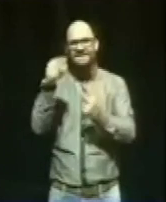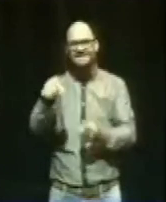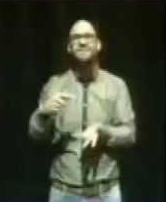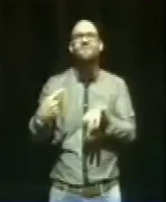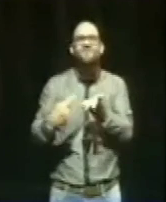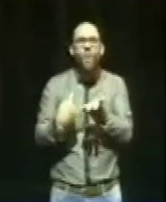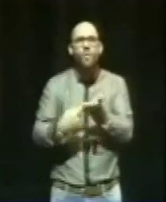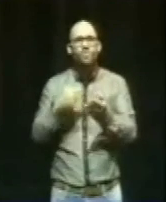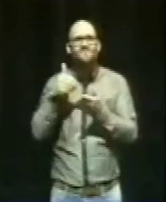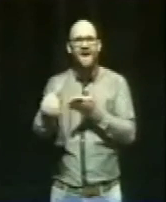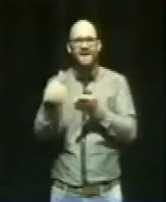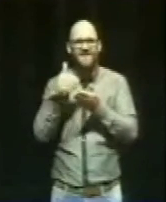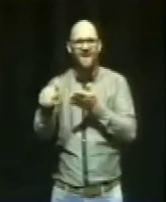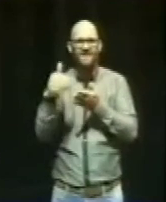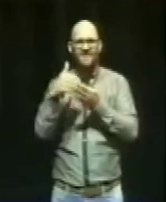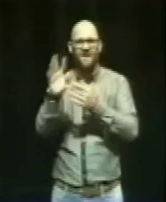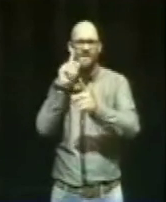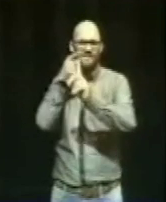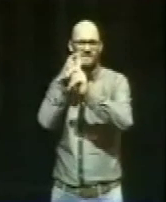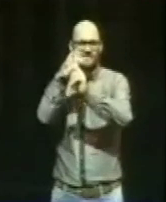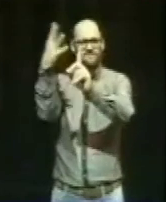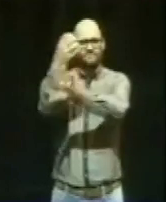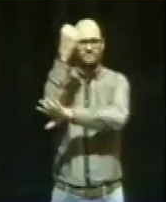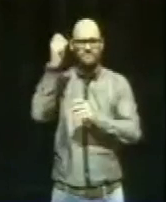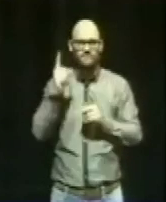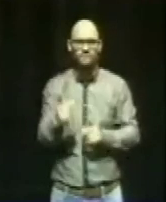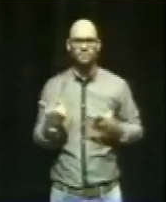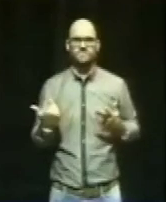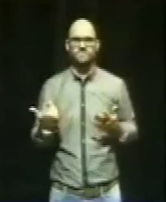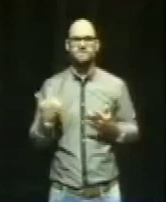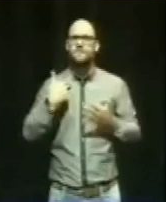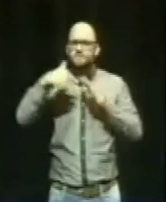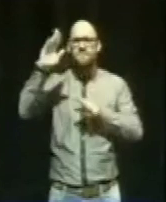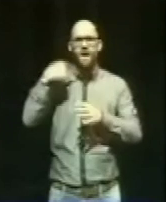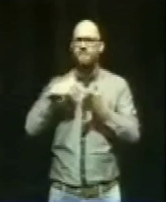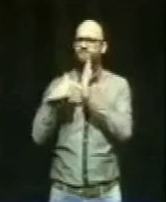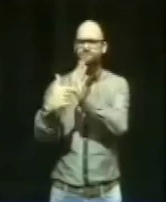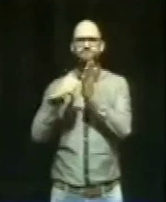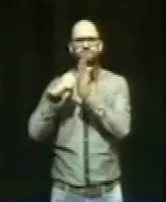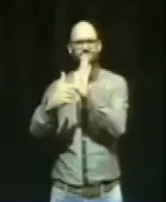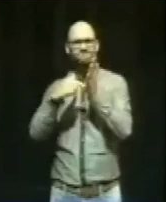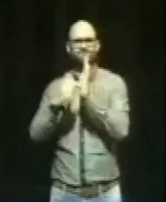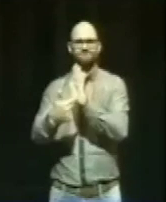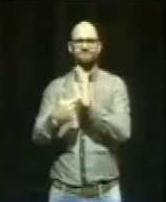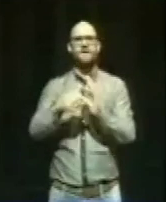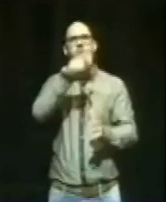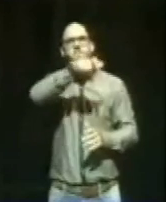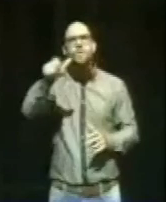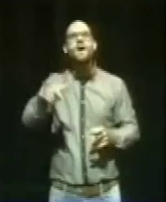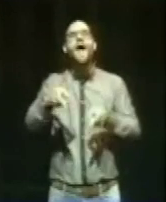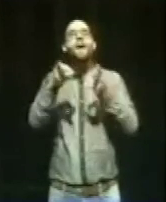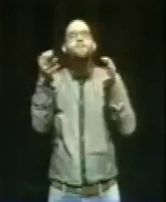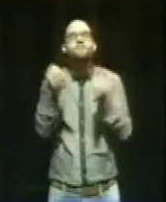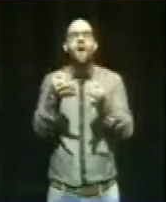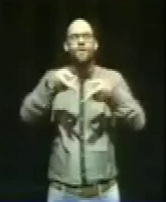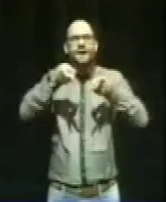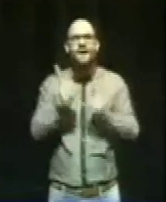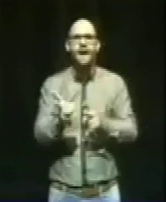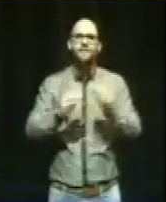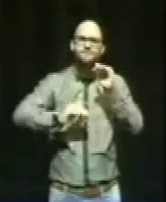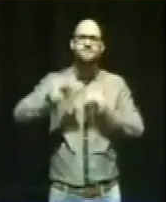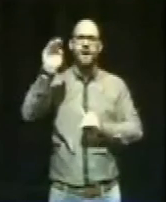weiterhin den Finger in die Wunde der parlamentarischen Demokratie legen, um mehr Rechte für die Bürgerinnen und Bürger einzufordern. Danke.